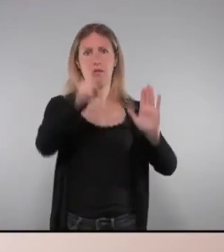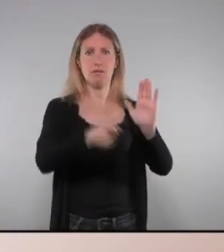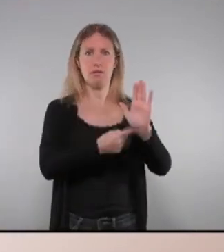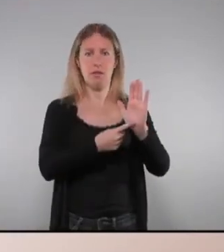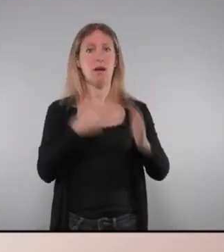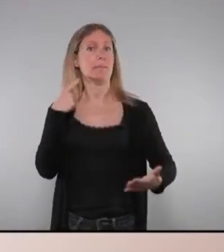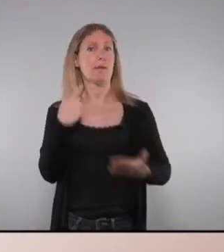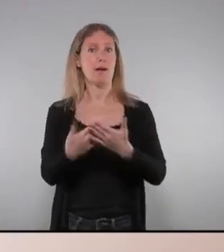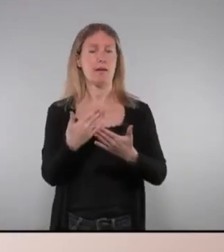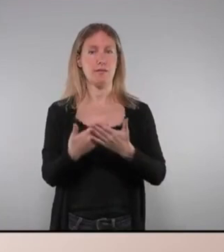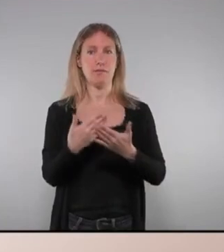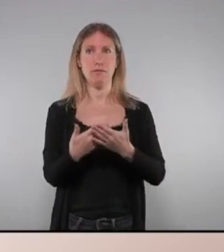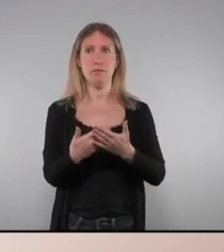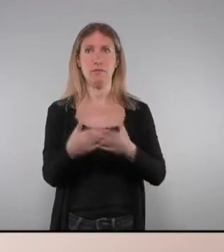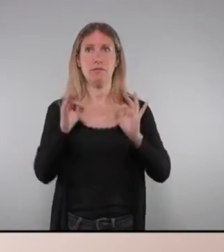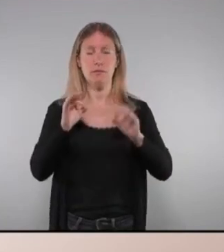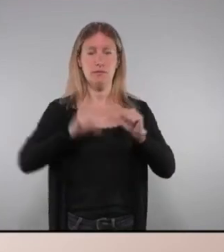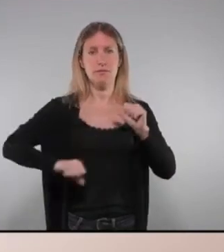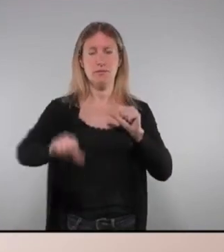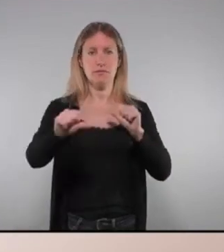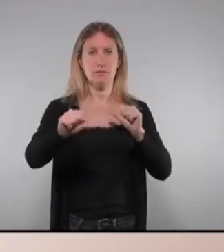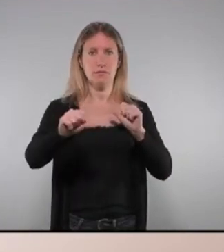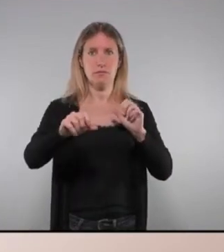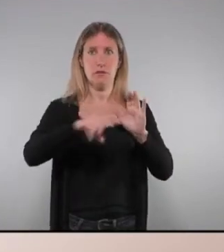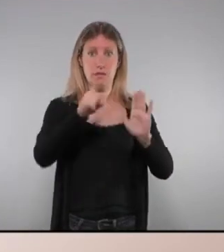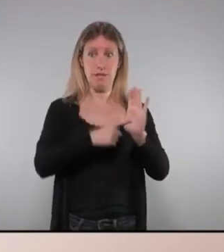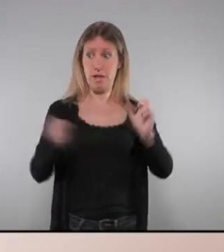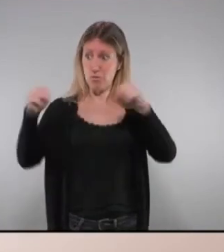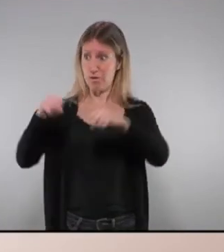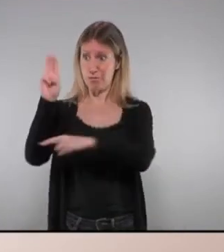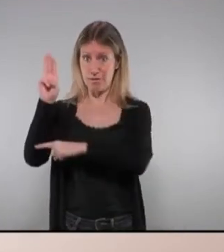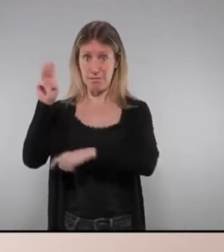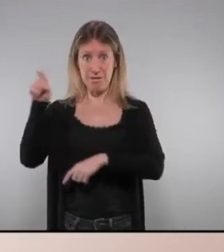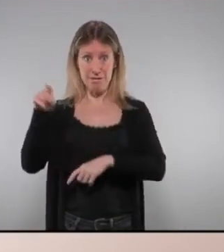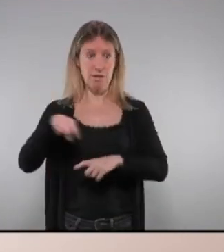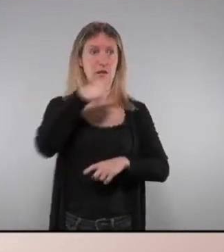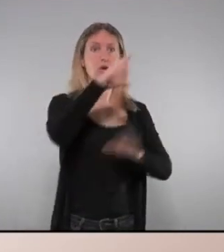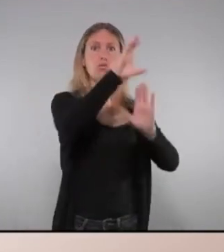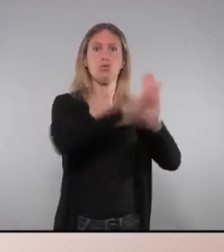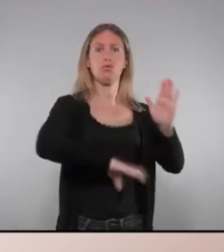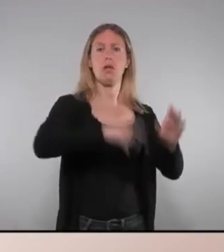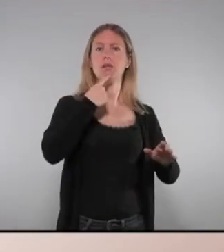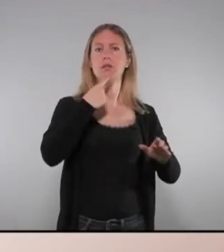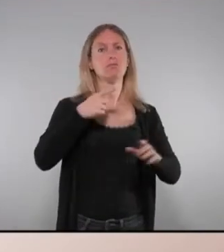la garantia que no se'ns declararà inconstitucional lleis aprovades per aquest Parlament de Catalunya moltíssimes gràcies gràcies gràcies gràcies gràcies